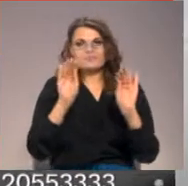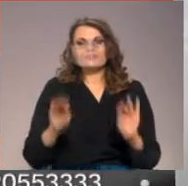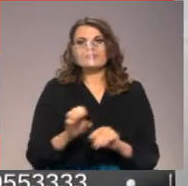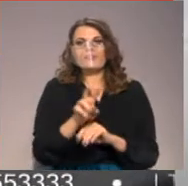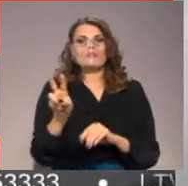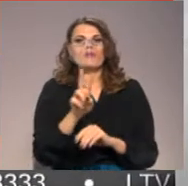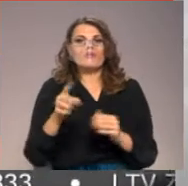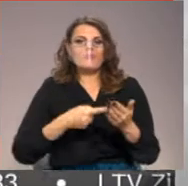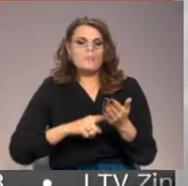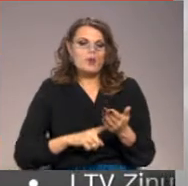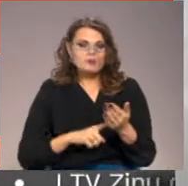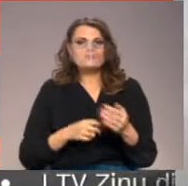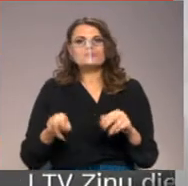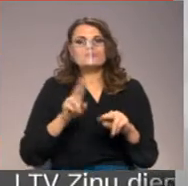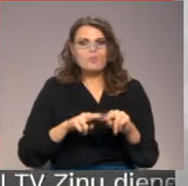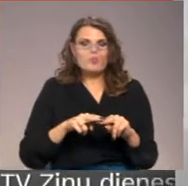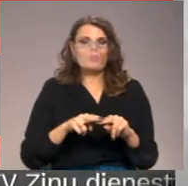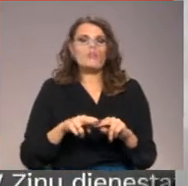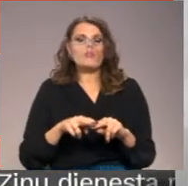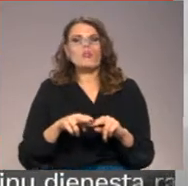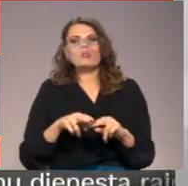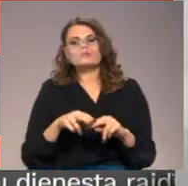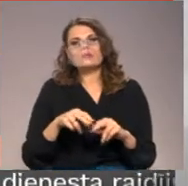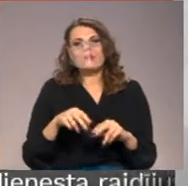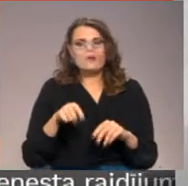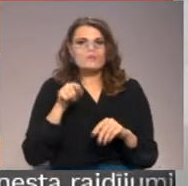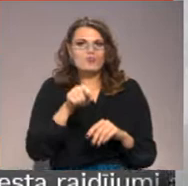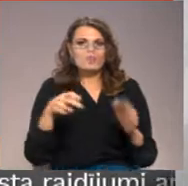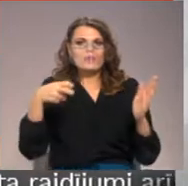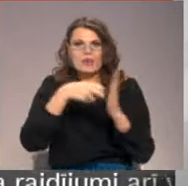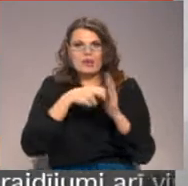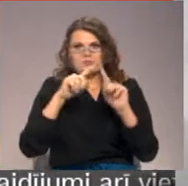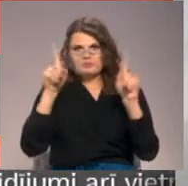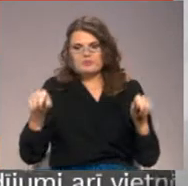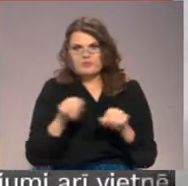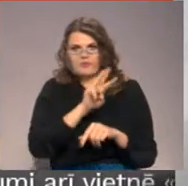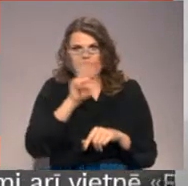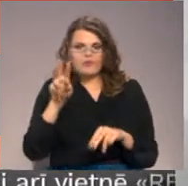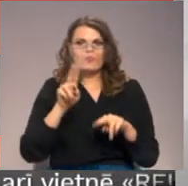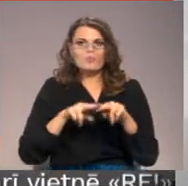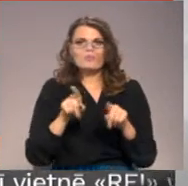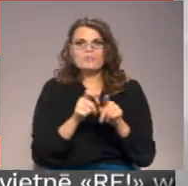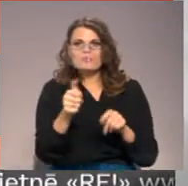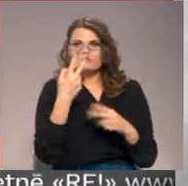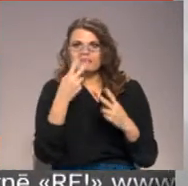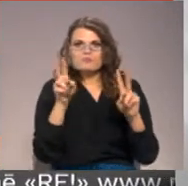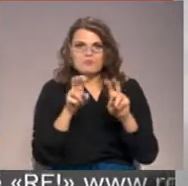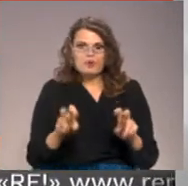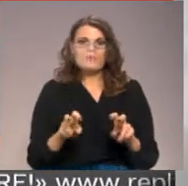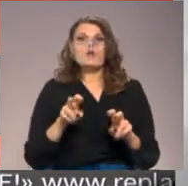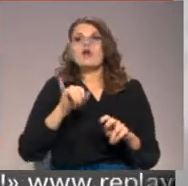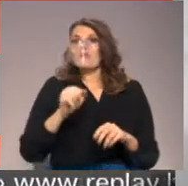pasas, reģistrējuši Covid pasas sistēmā un arī atiecīgi tiek piefiksēt dati, lai personas